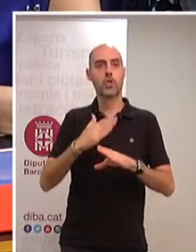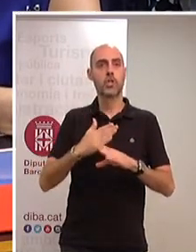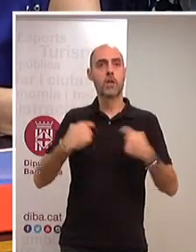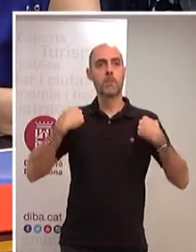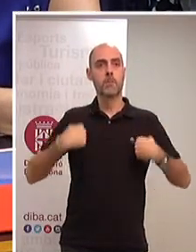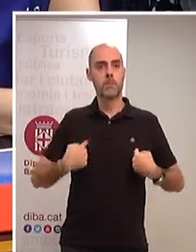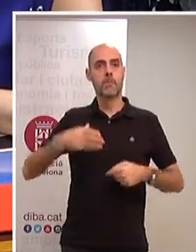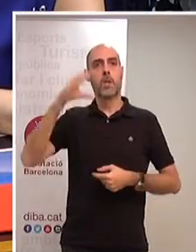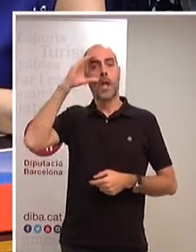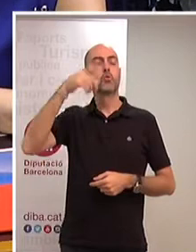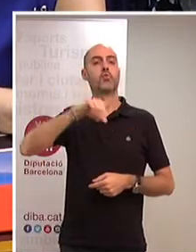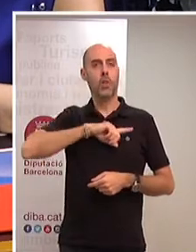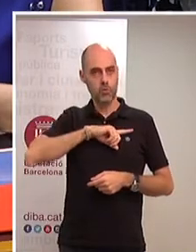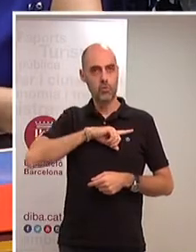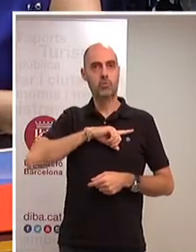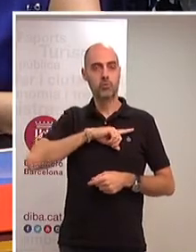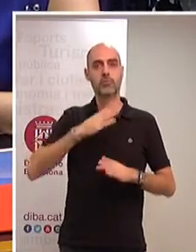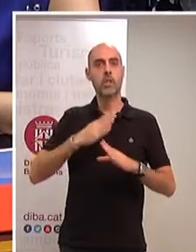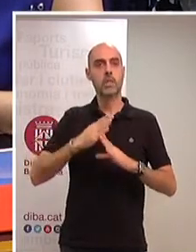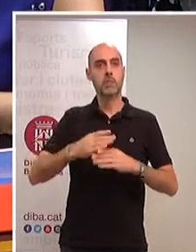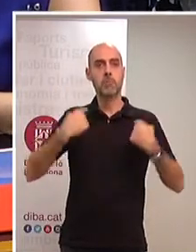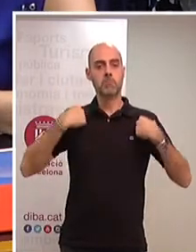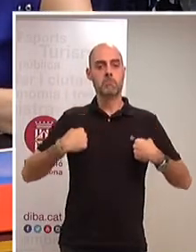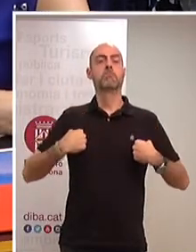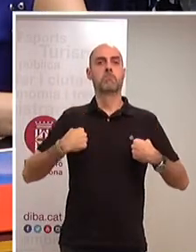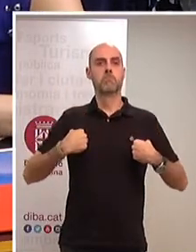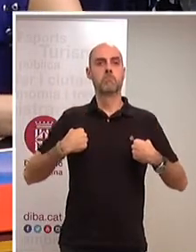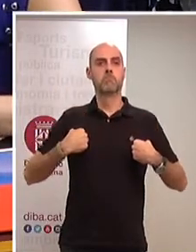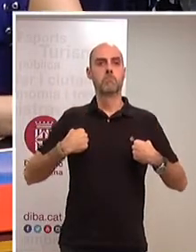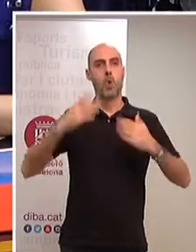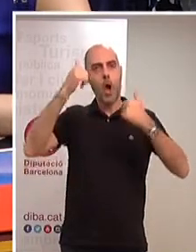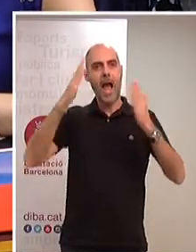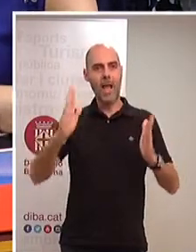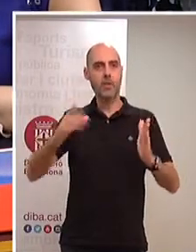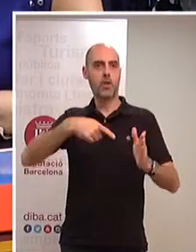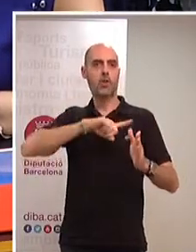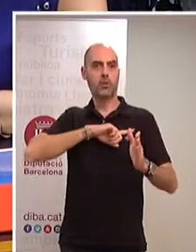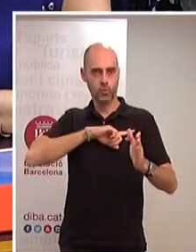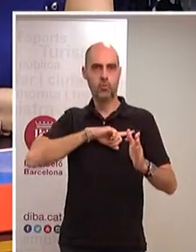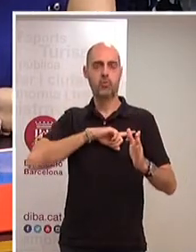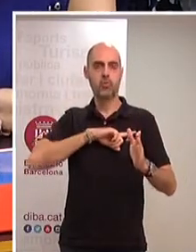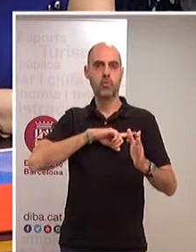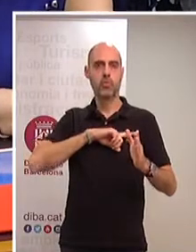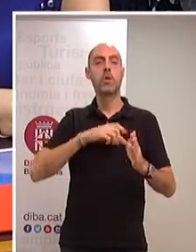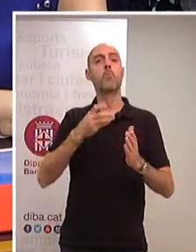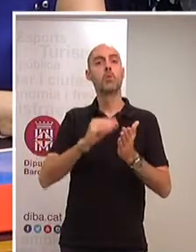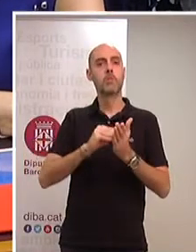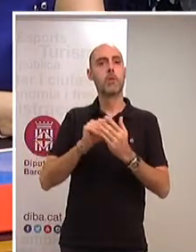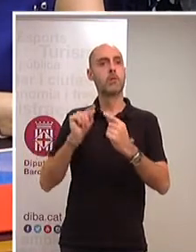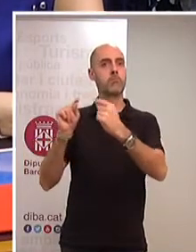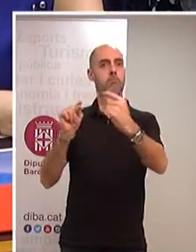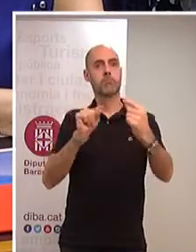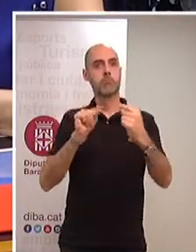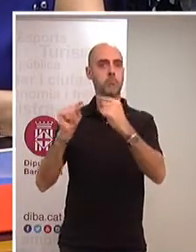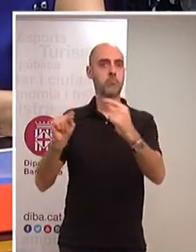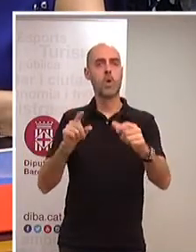escoltats, sempre ens hem sentit atesos per vostè i hem pogut debatre amb molta serenor fins